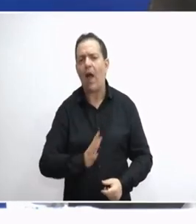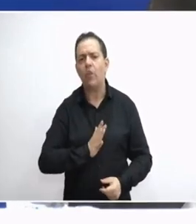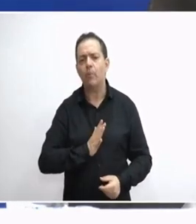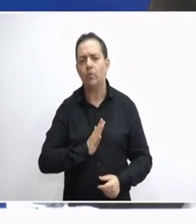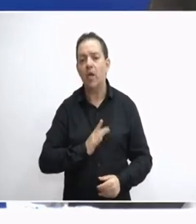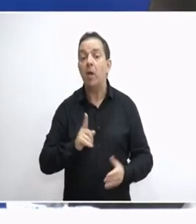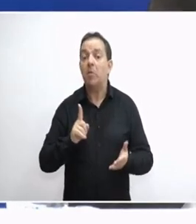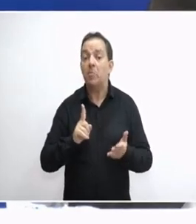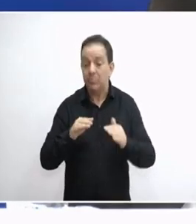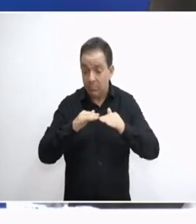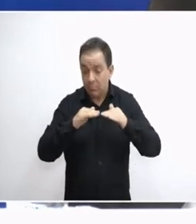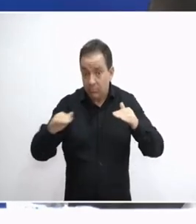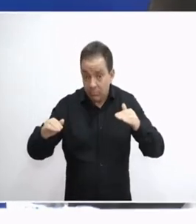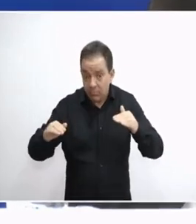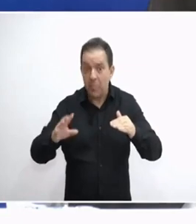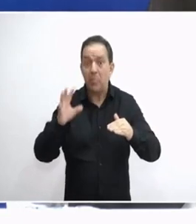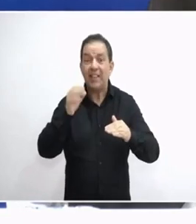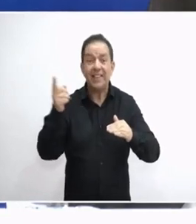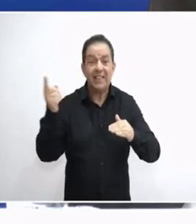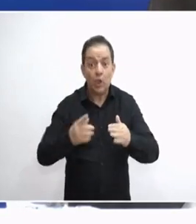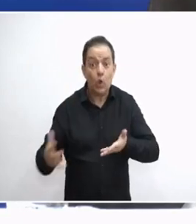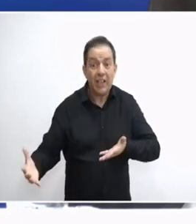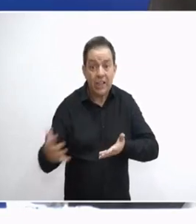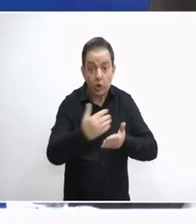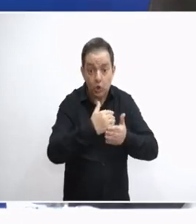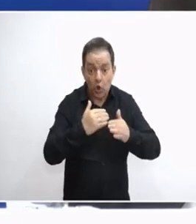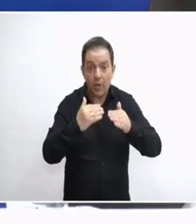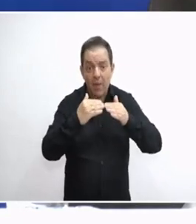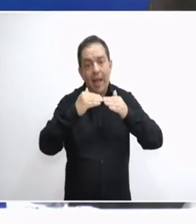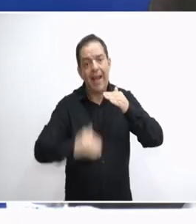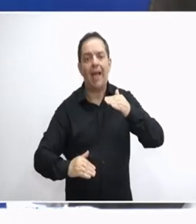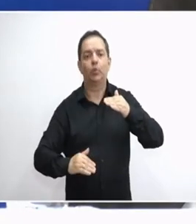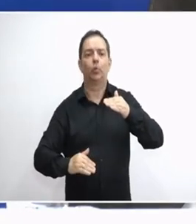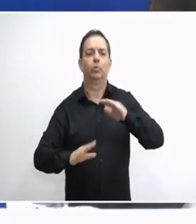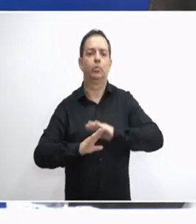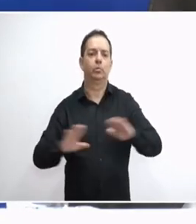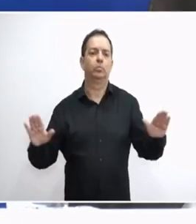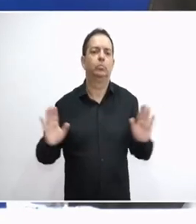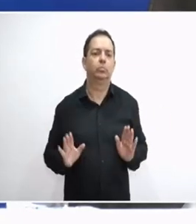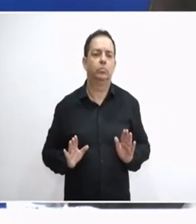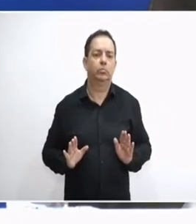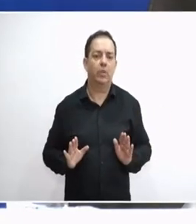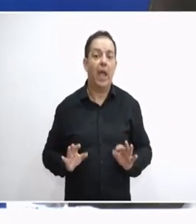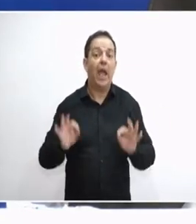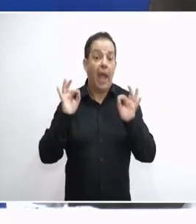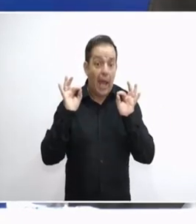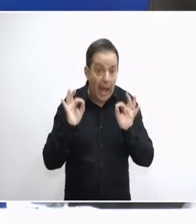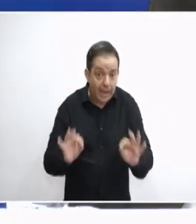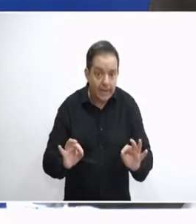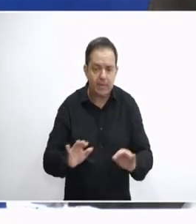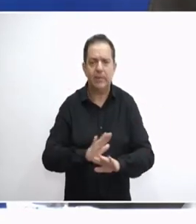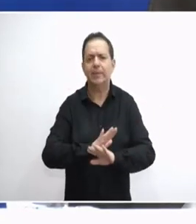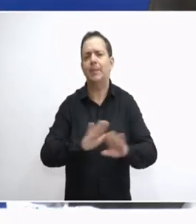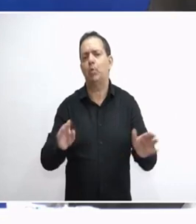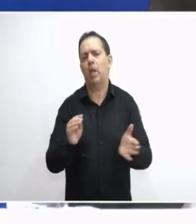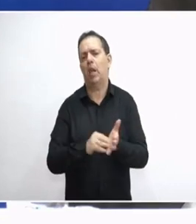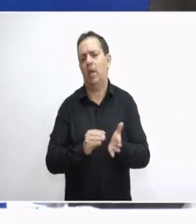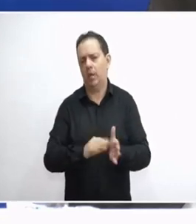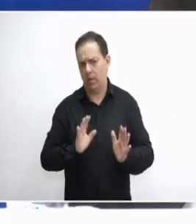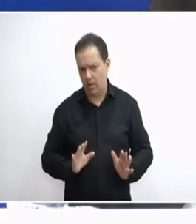δεν θα πρέπει να ξεπερνά το 50% του χαμηλότερου μισθού ή σύνταξη. Μόνο εκεί θα μείνω και